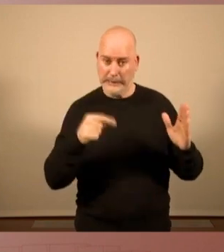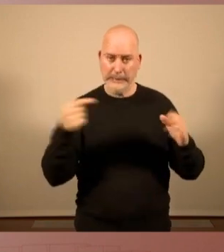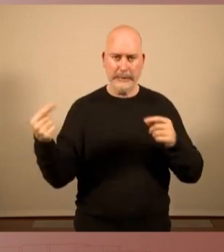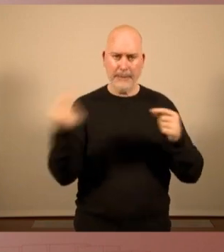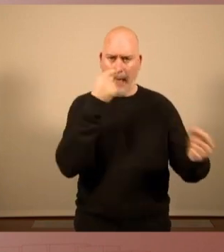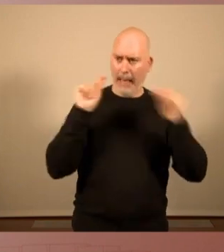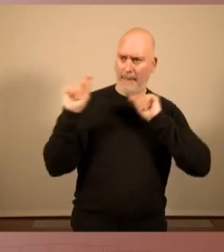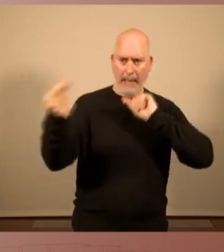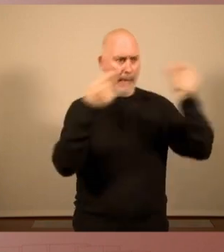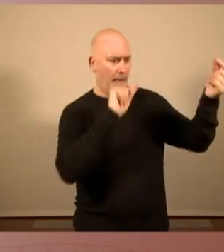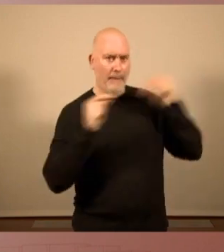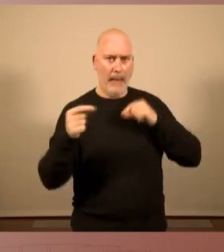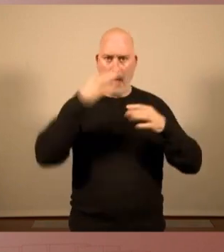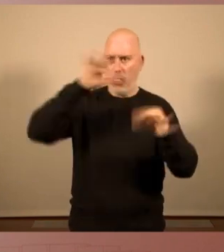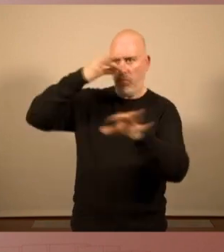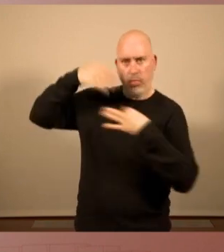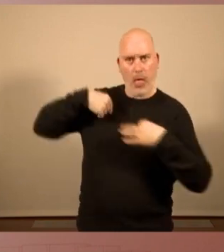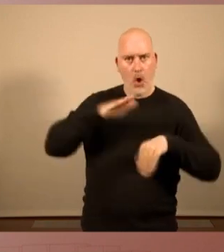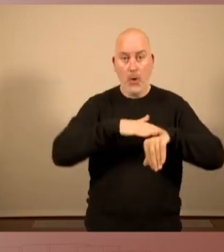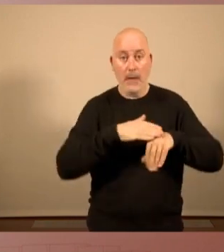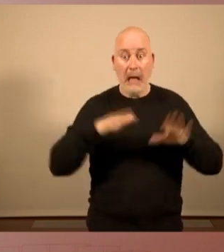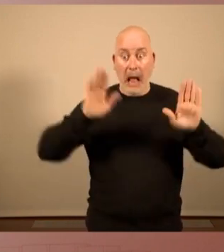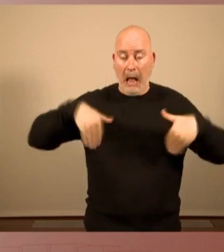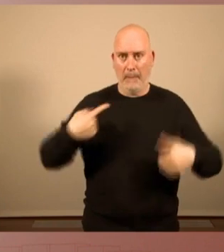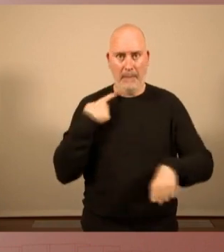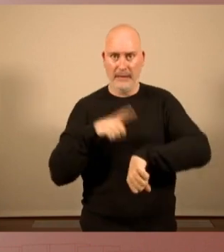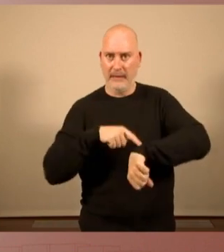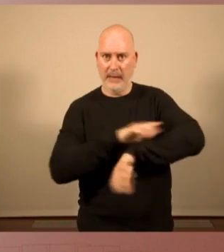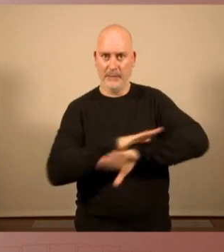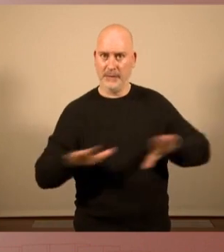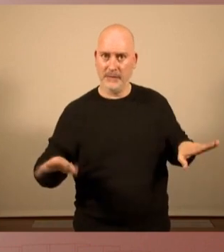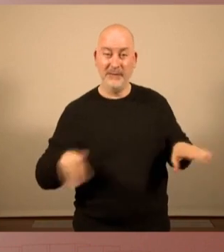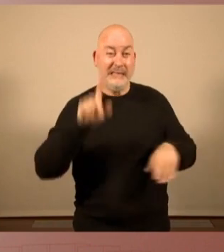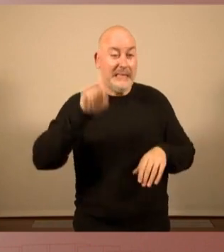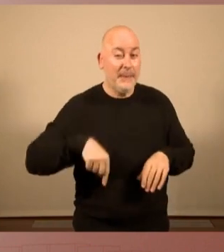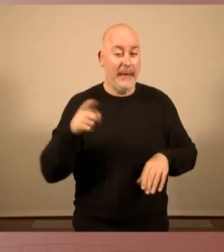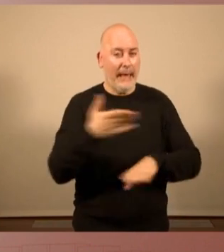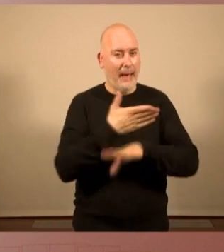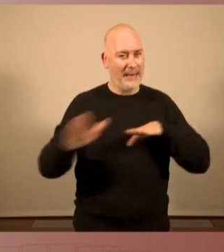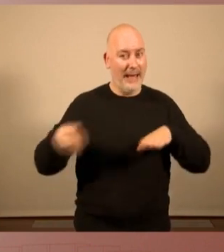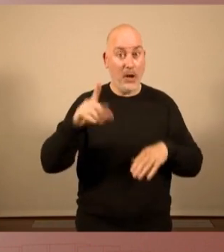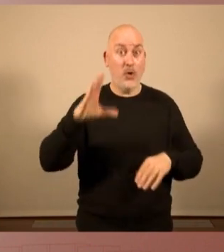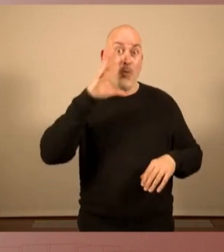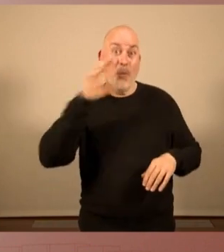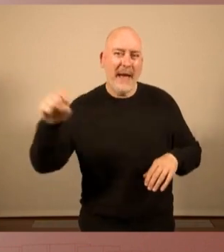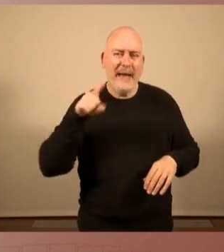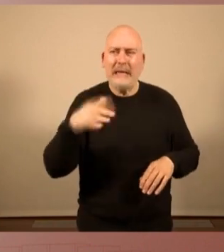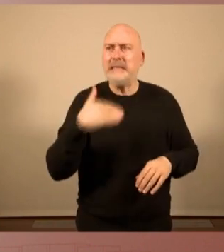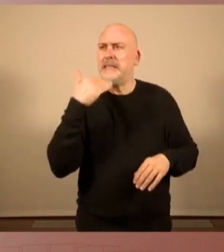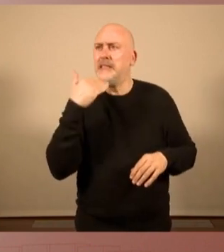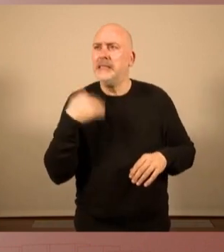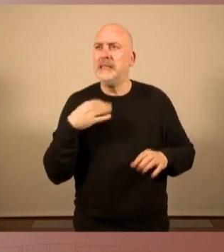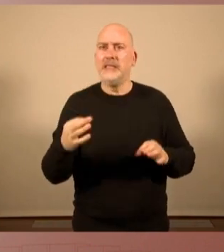culpabilització contínua. I cal també evitar que prengui el govern d'aquest país cap força del